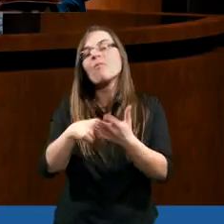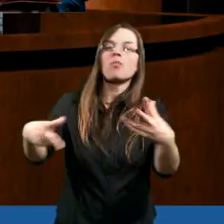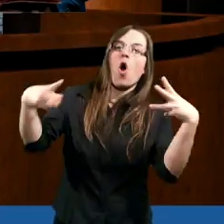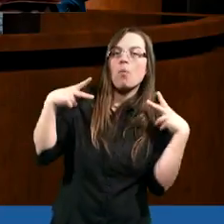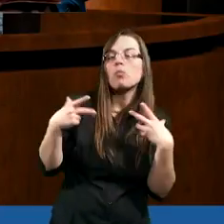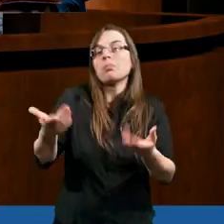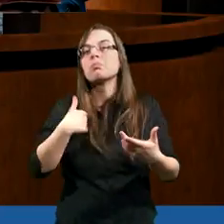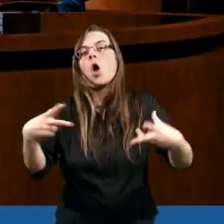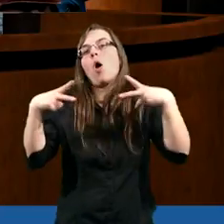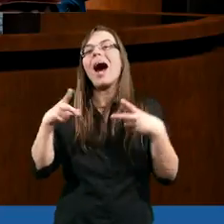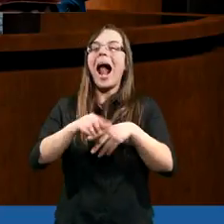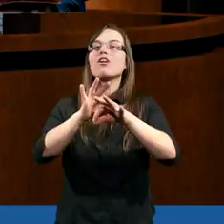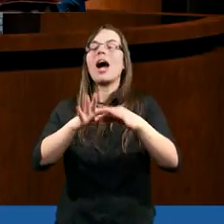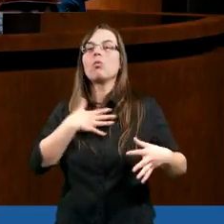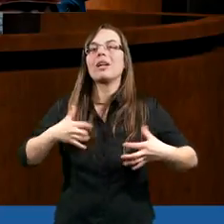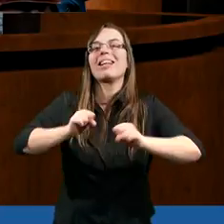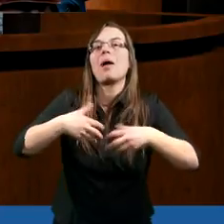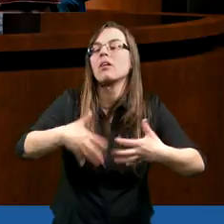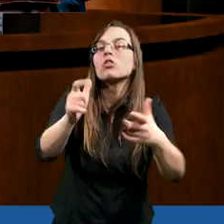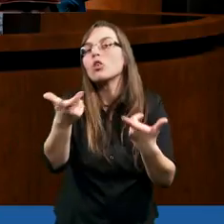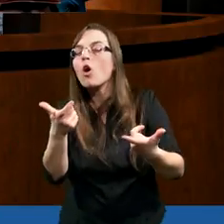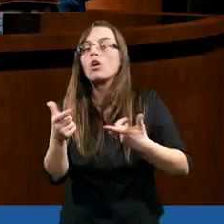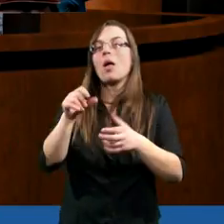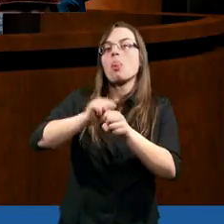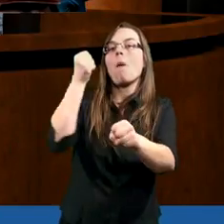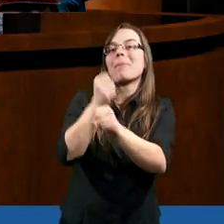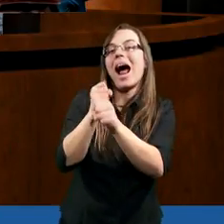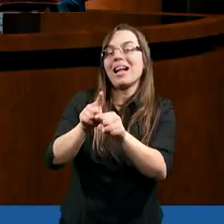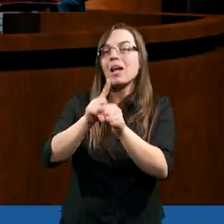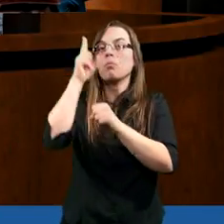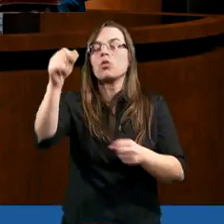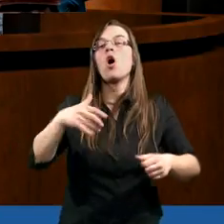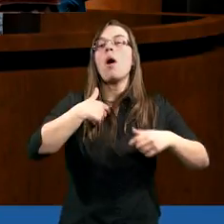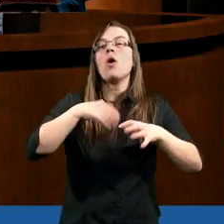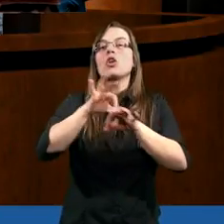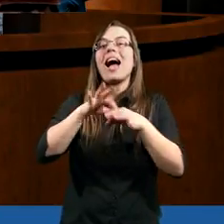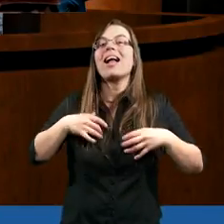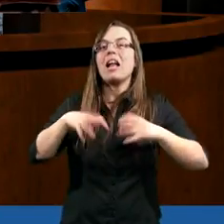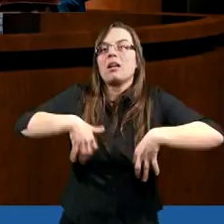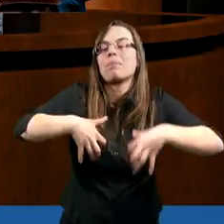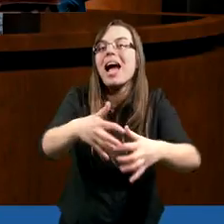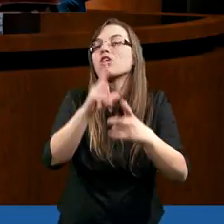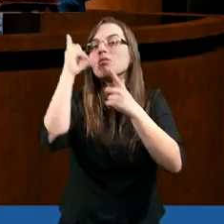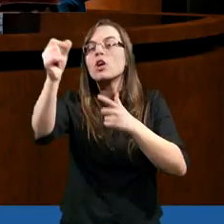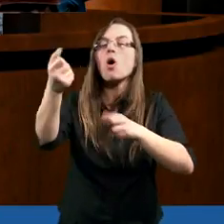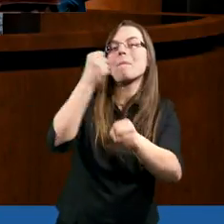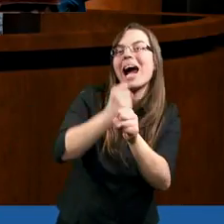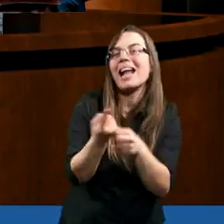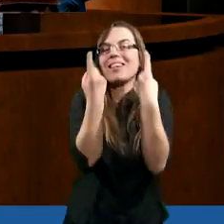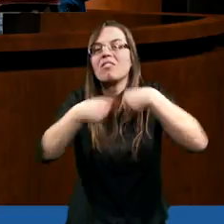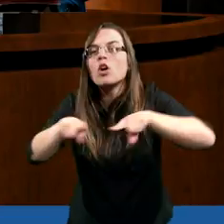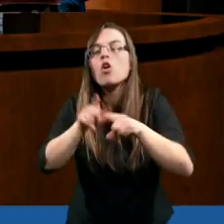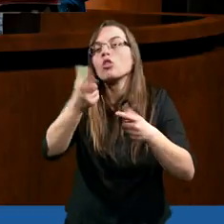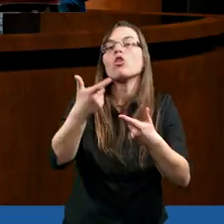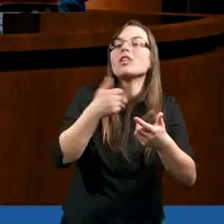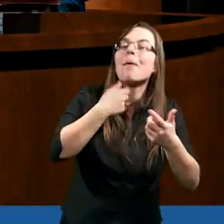odpoczywam, całe ciało się cieszy. Innym razem idę do pracy i też całe moje ciało cieszy się z tego, że wykonuję jakąś pracę i jest z